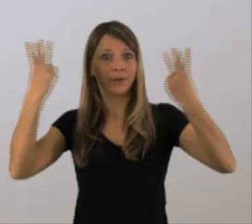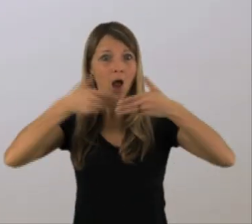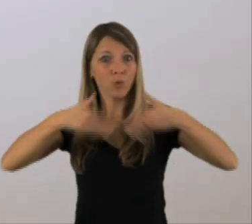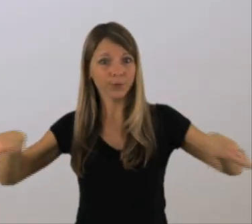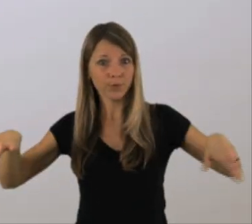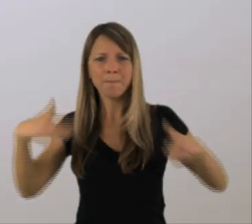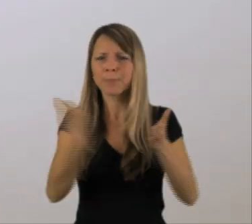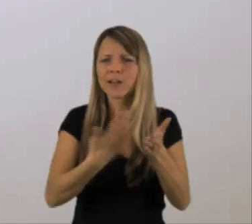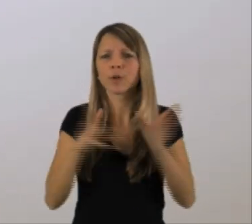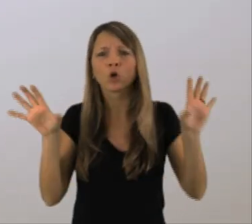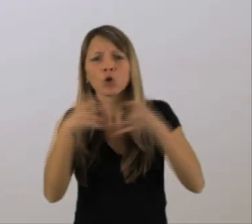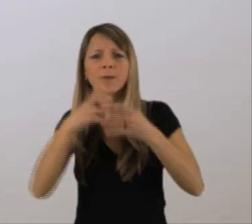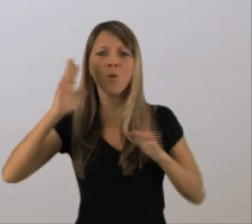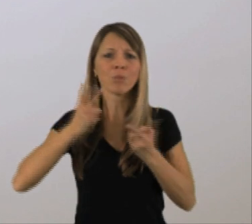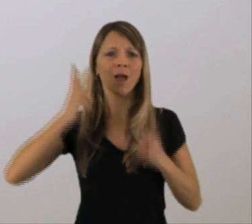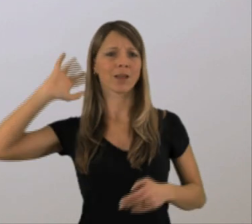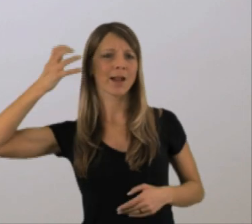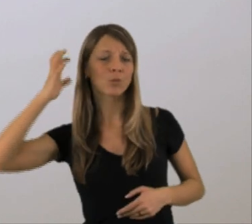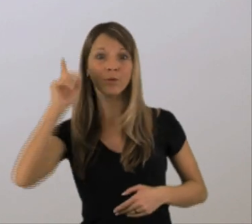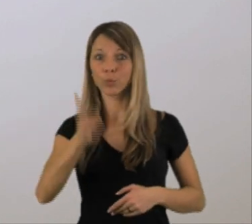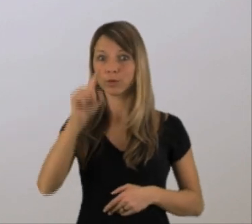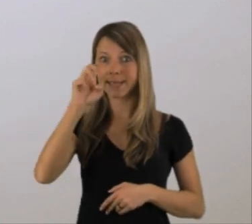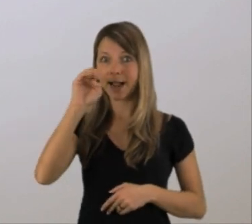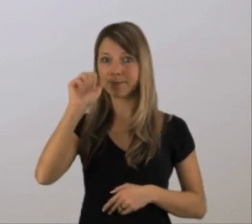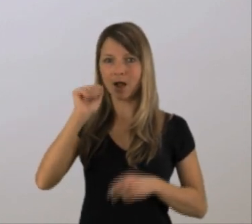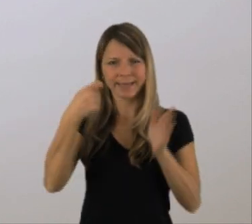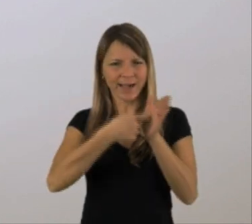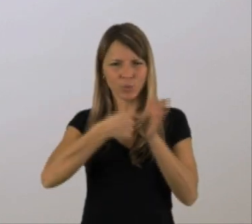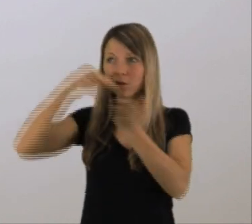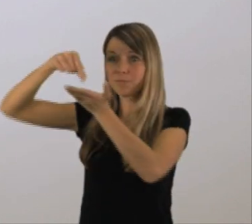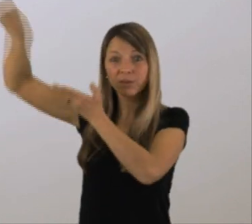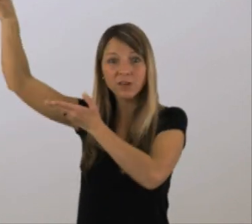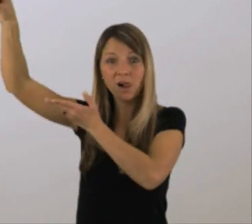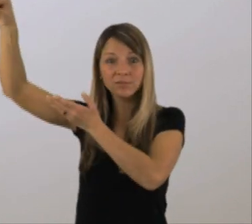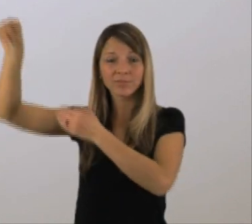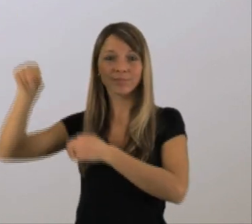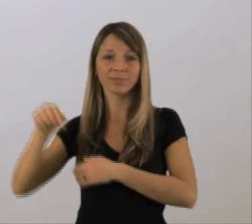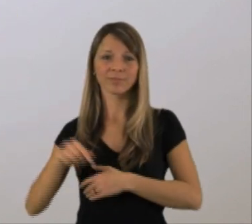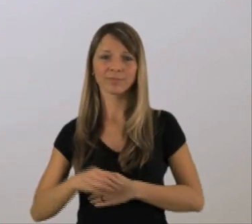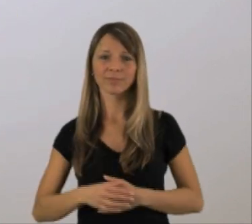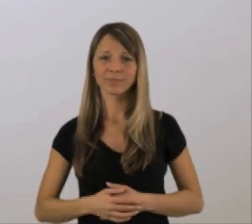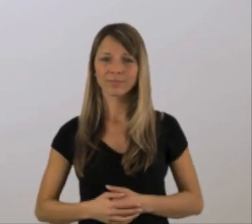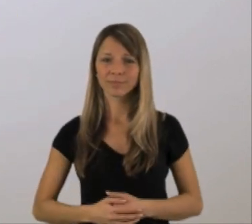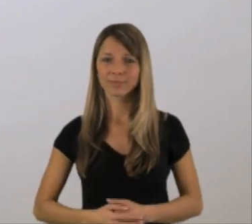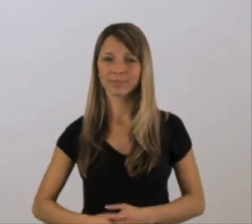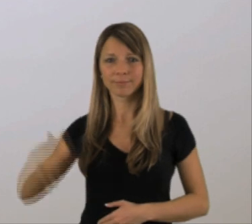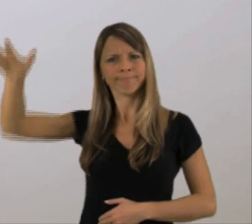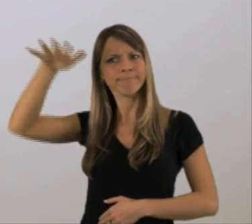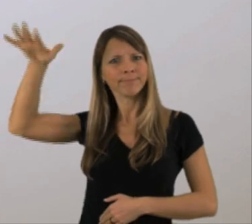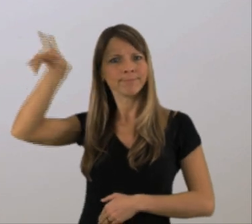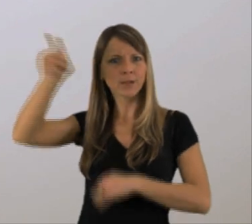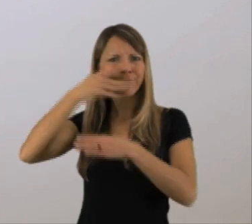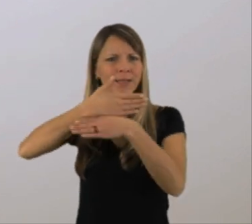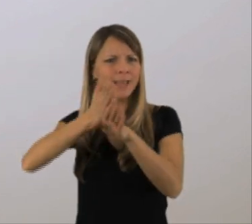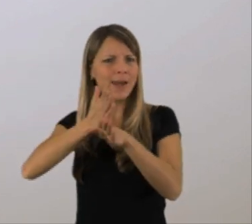Abspielen von Musik in Clubs oder am Radio, werden zum Beispiel Abgaben an die GEMA fällig. Sie verteilt die Einnahmen aus diesen